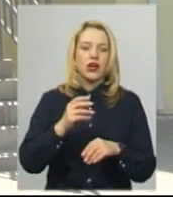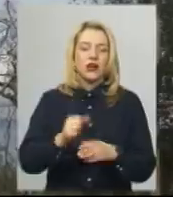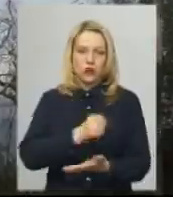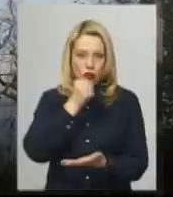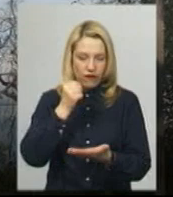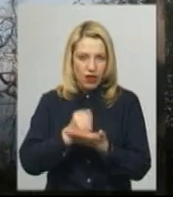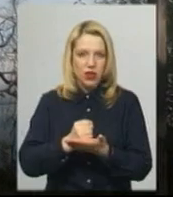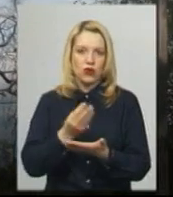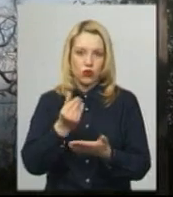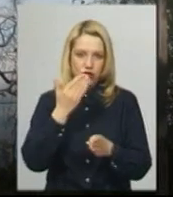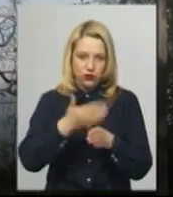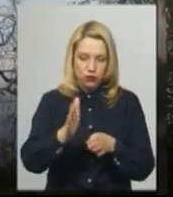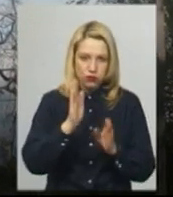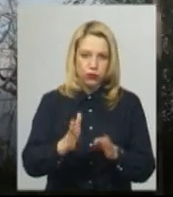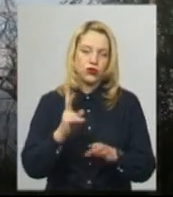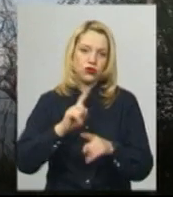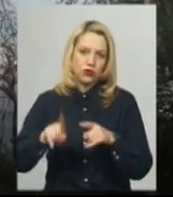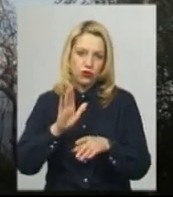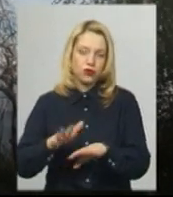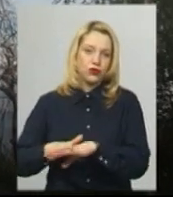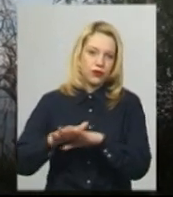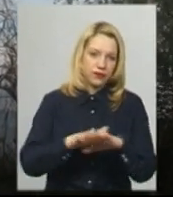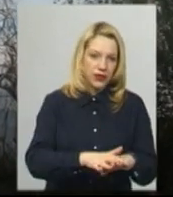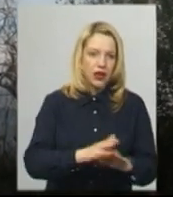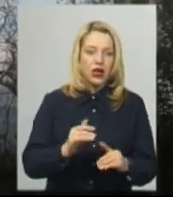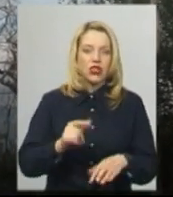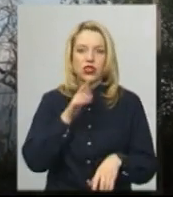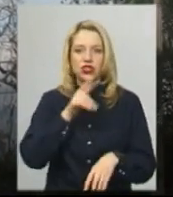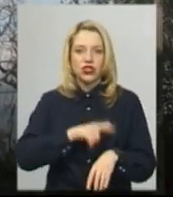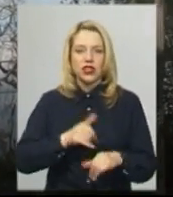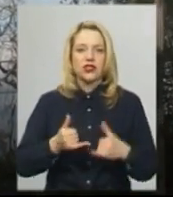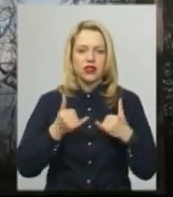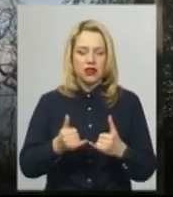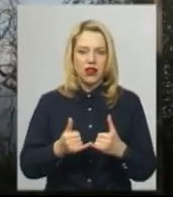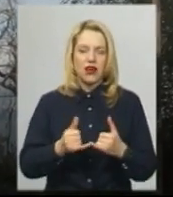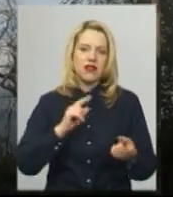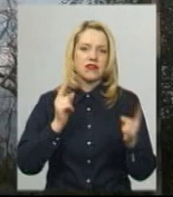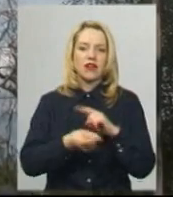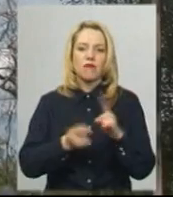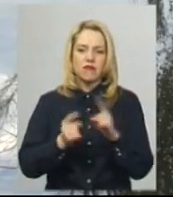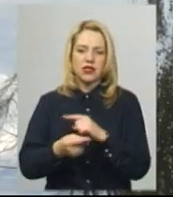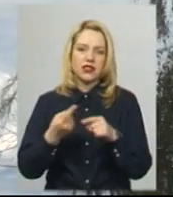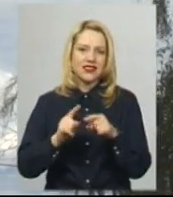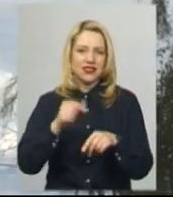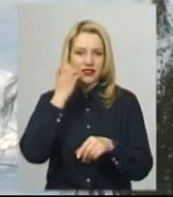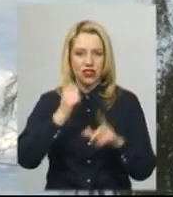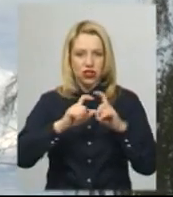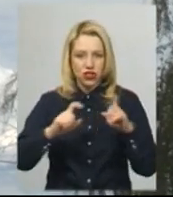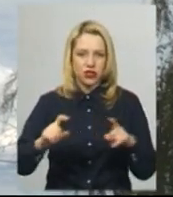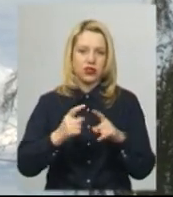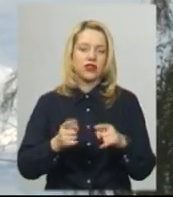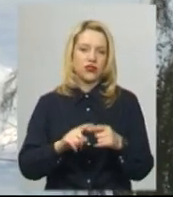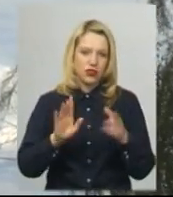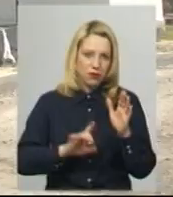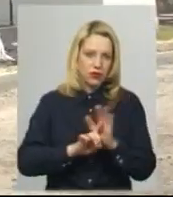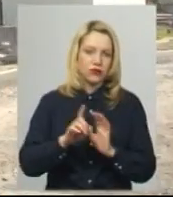надходити. Час для тотальної заміни цих об'єктів вже давно прийшов. Дуже класно, що це